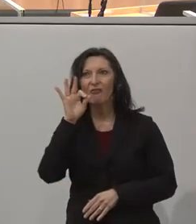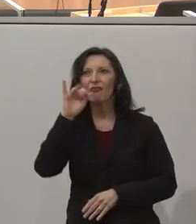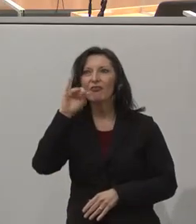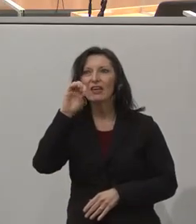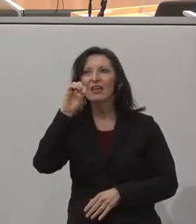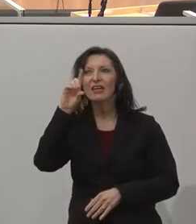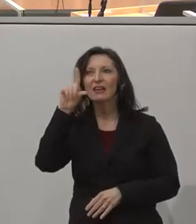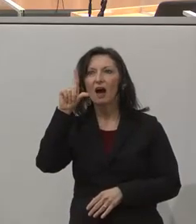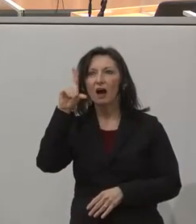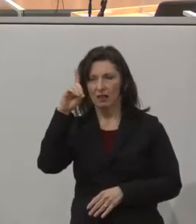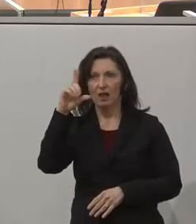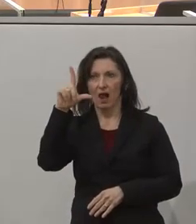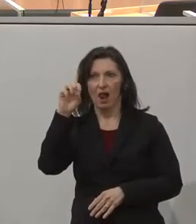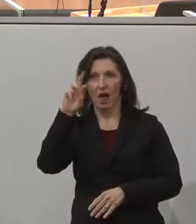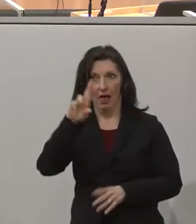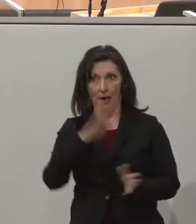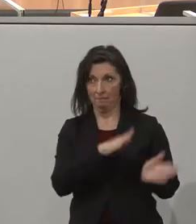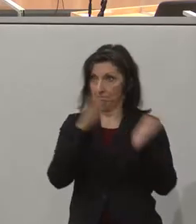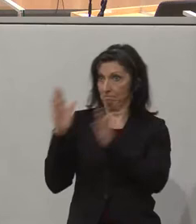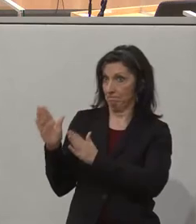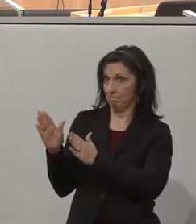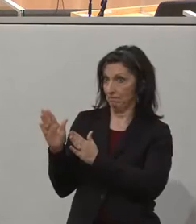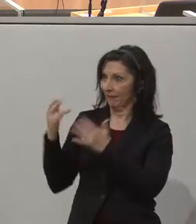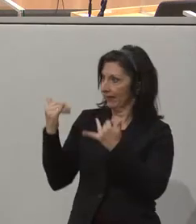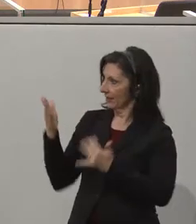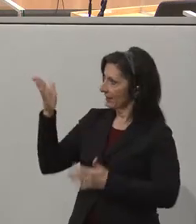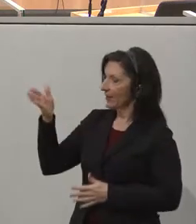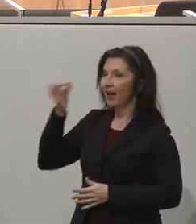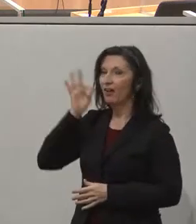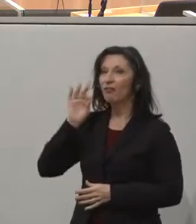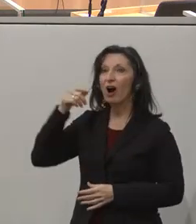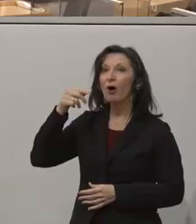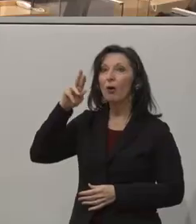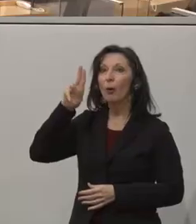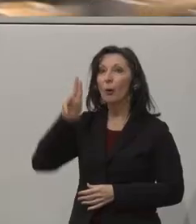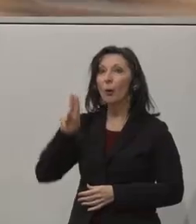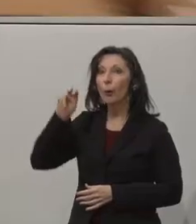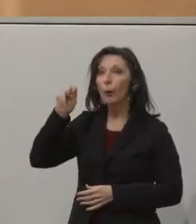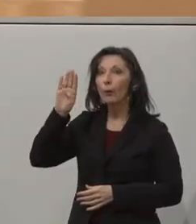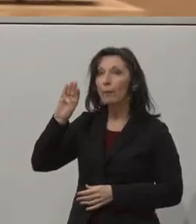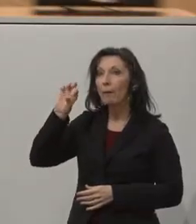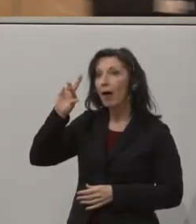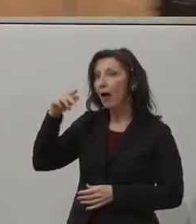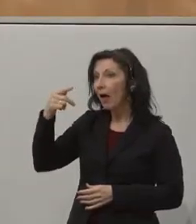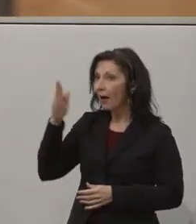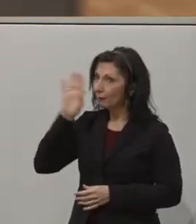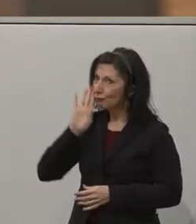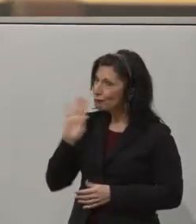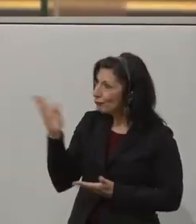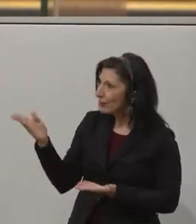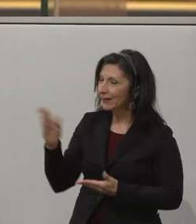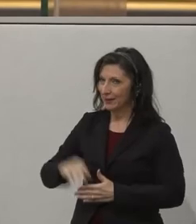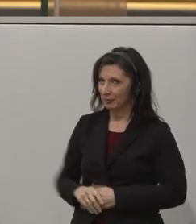wechseln die Seite und kommen zu Kira Grünberg. Frau Grünberg, auch auf Ihr Statement freuen wir uns.